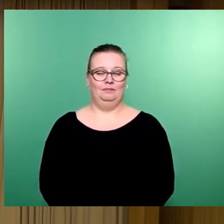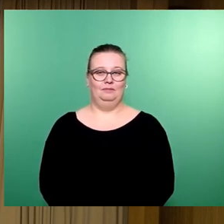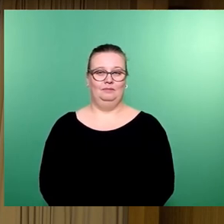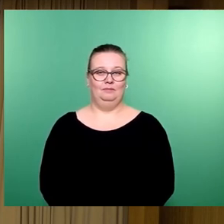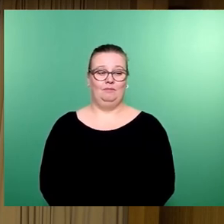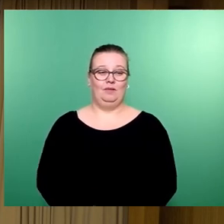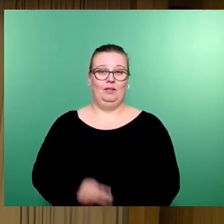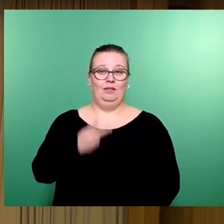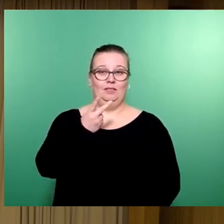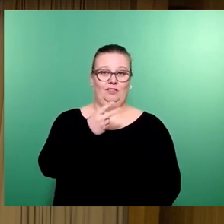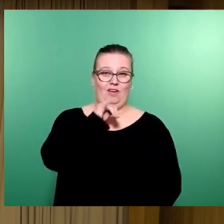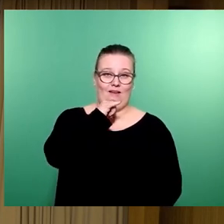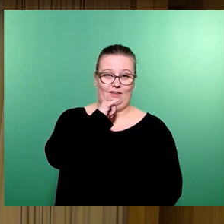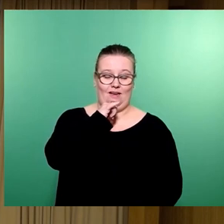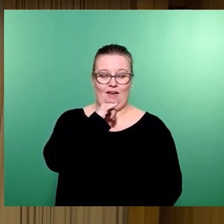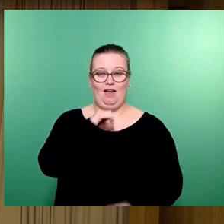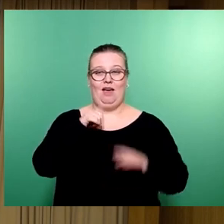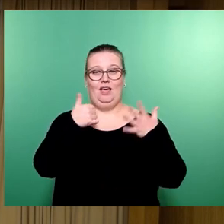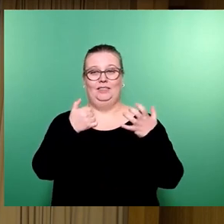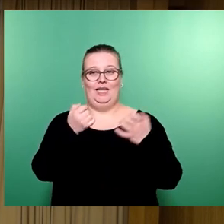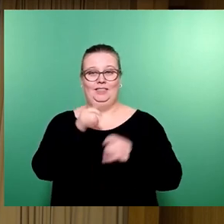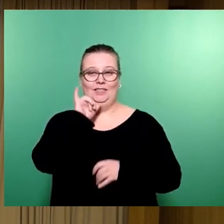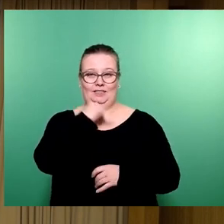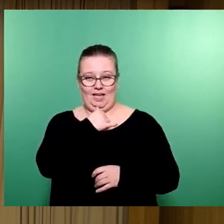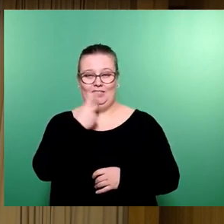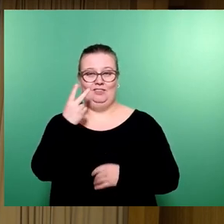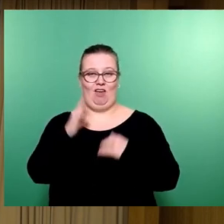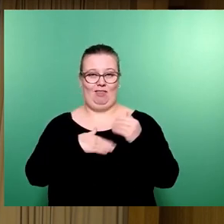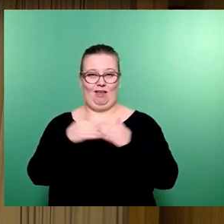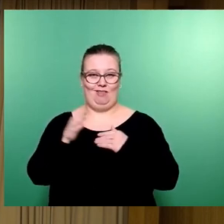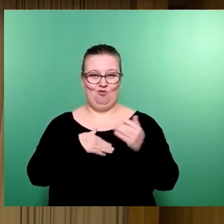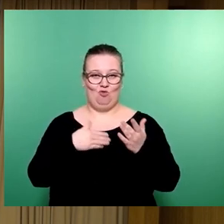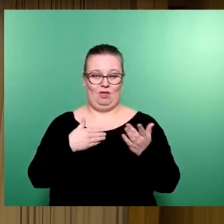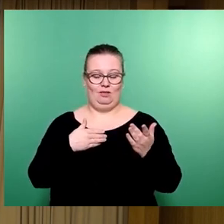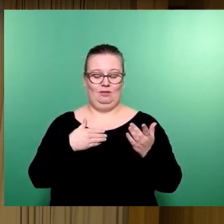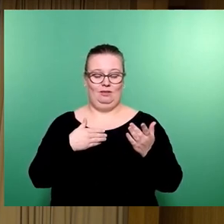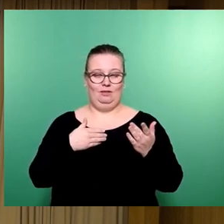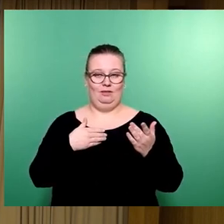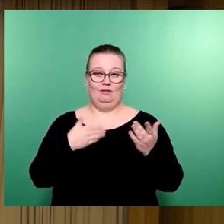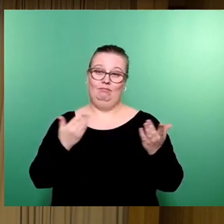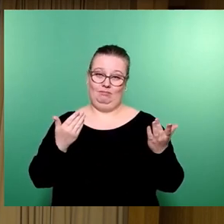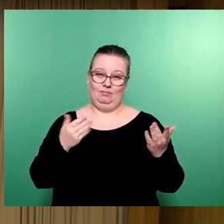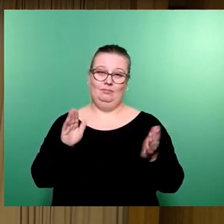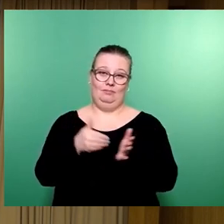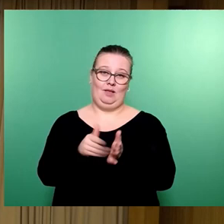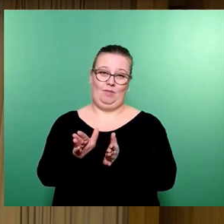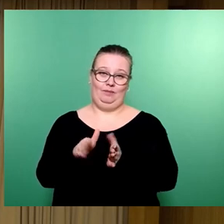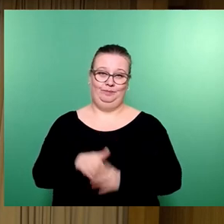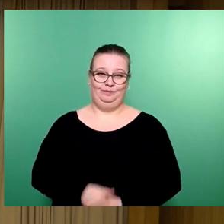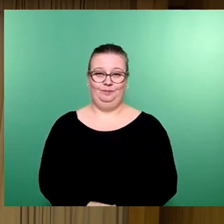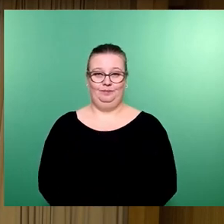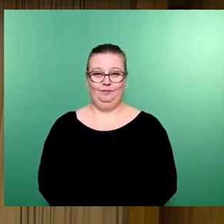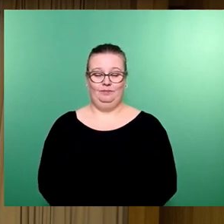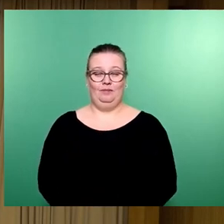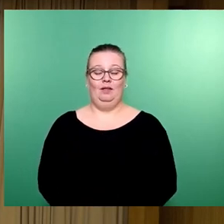2 Ja-Stimmen, 60 Nein-Stimmen, 2 Enthaltungen, damit auch abgelehnt. Das